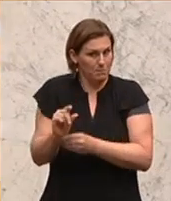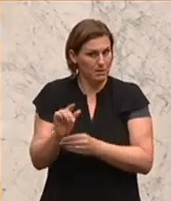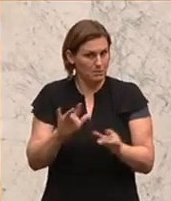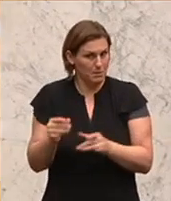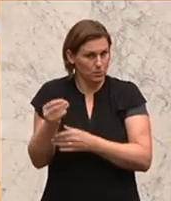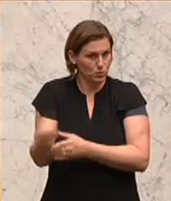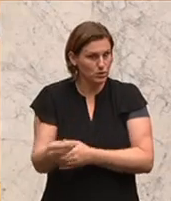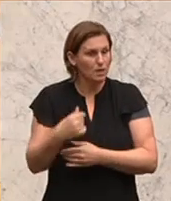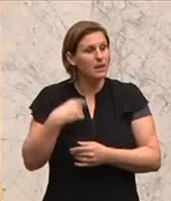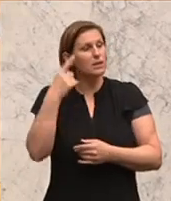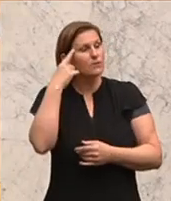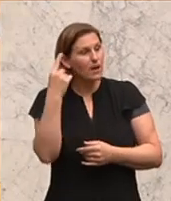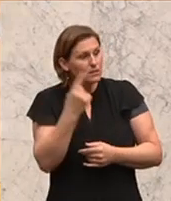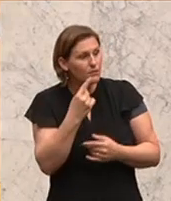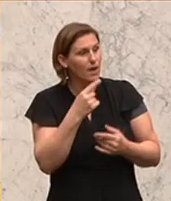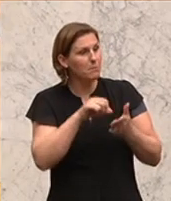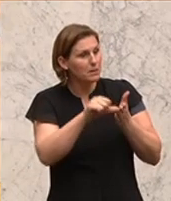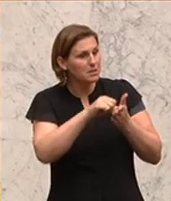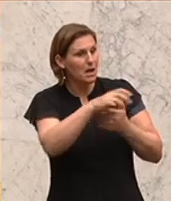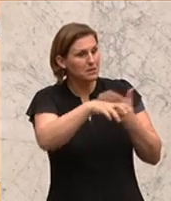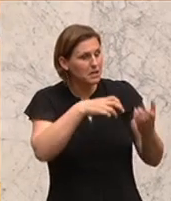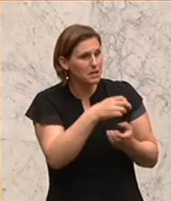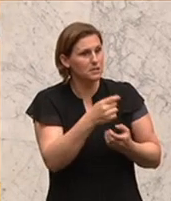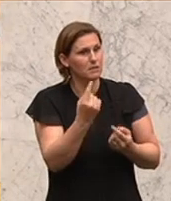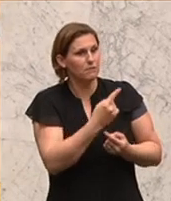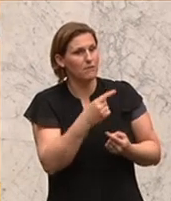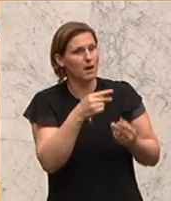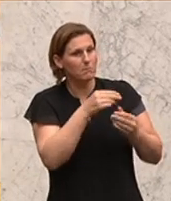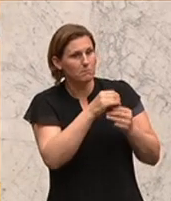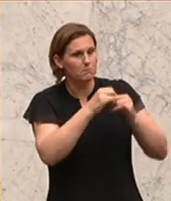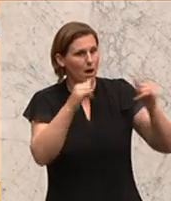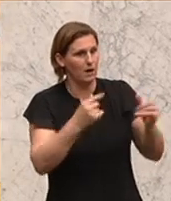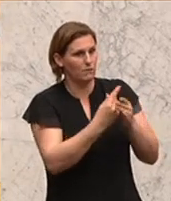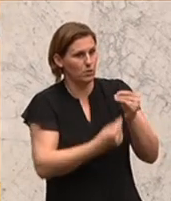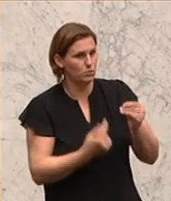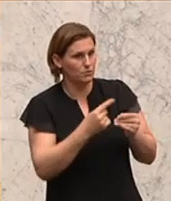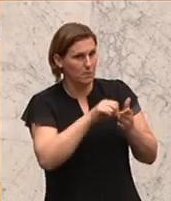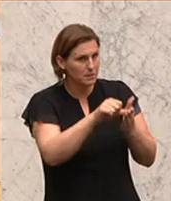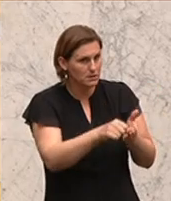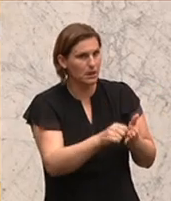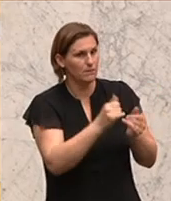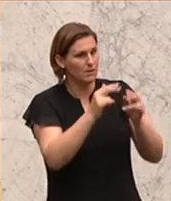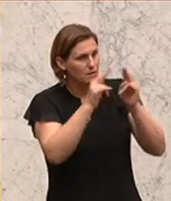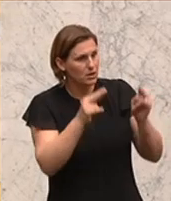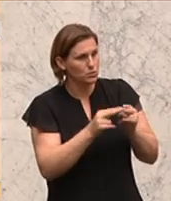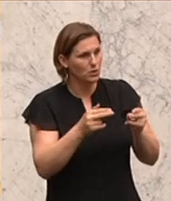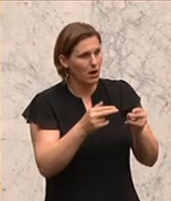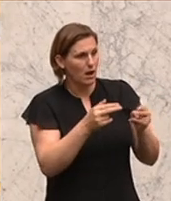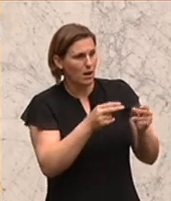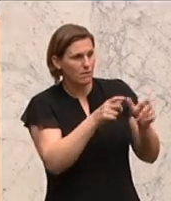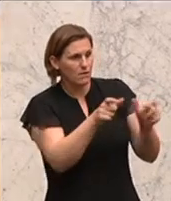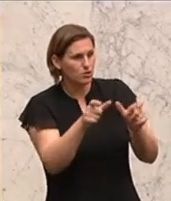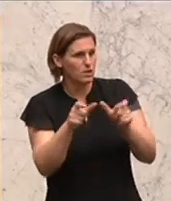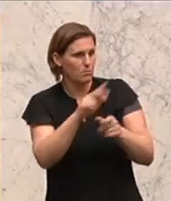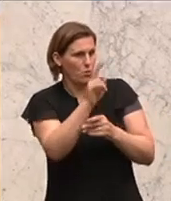vor. Jetzt wissen wir, wer die Krisen zahlt. Jetzt wissen wir, wer die Spekulationsverluste zahlt. Jetzt wissen wir, wer diese internationalen Verschiebungen von